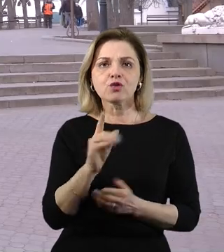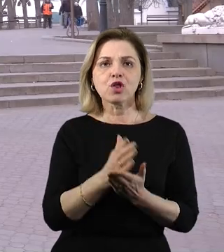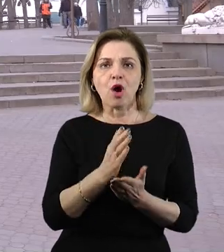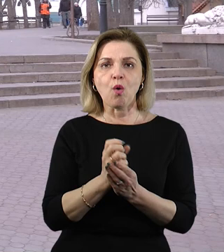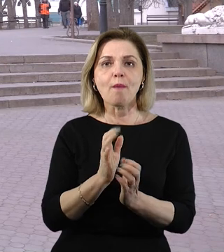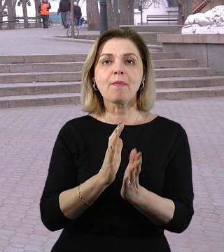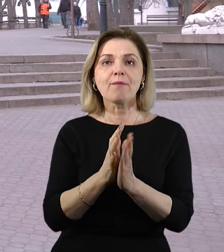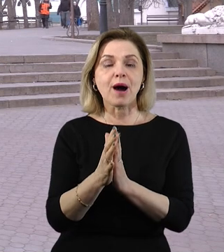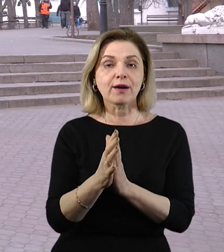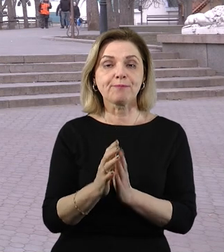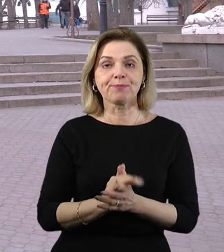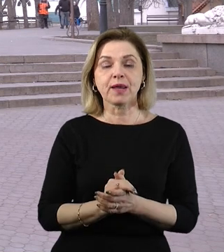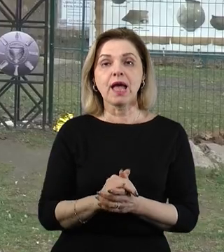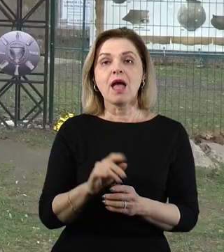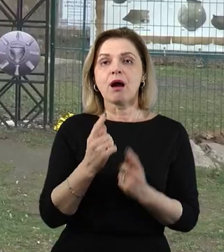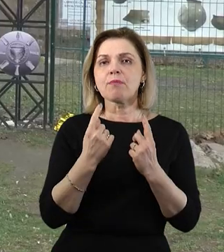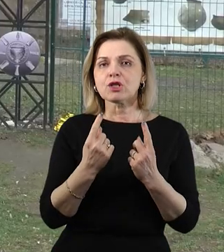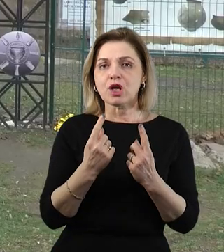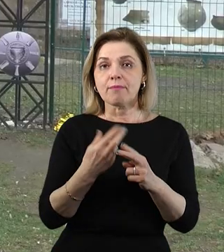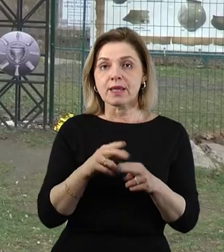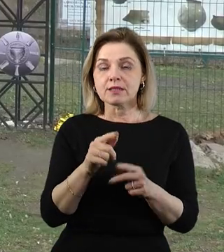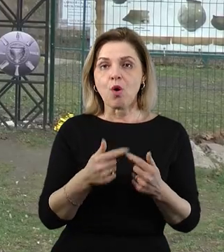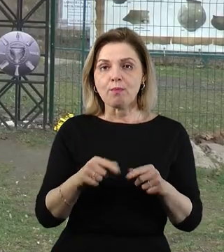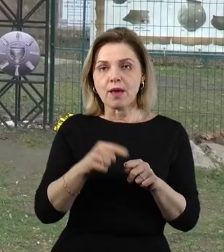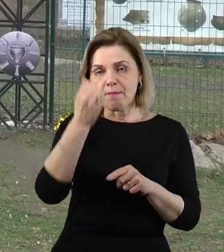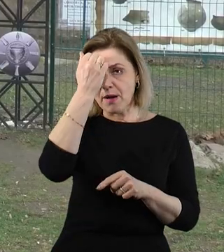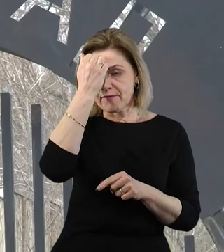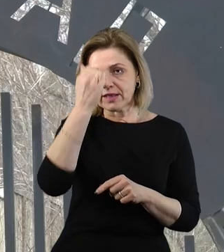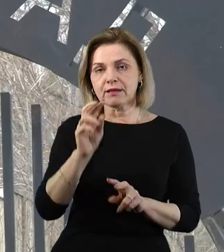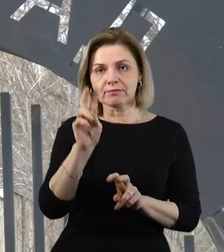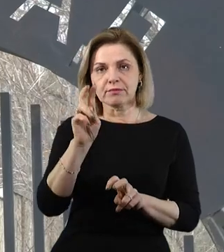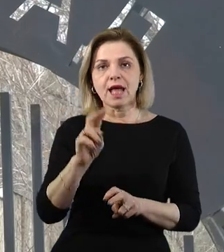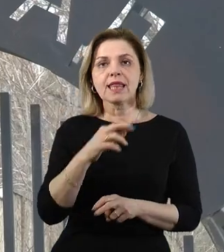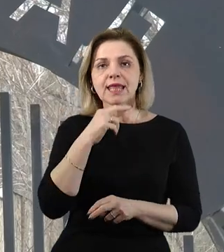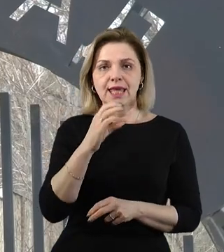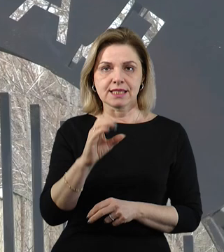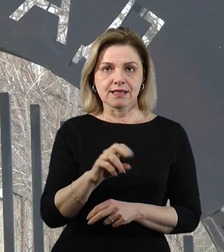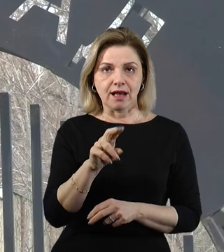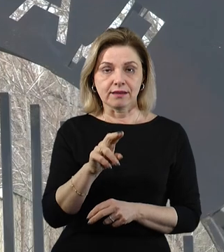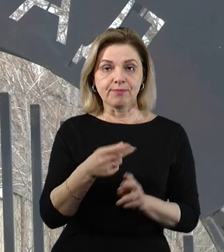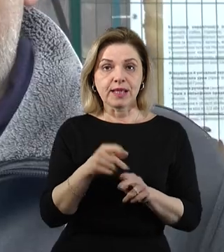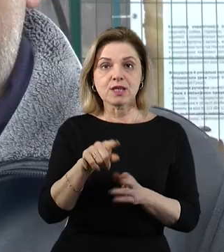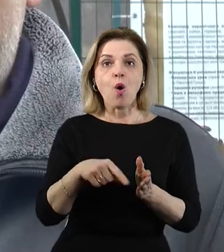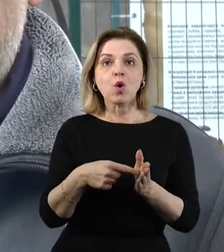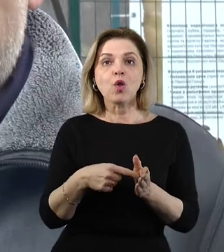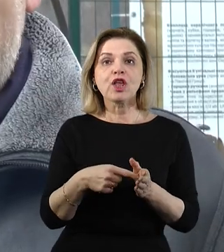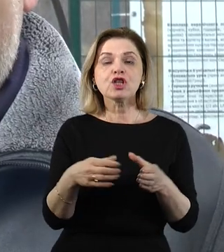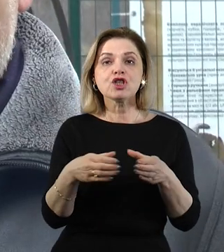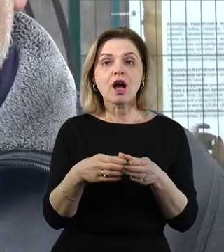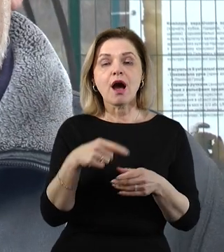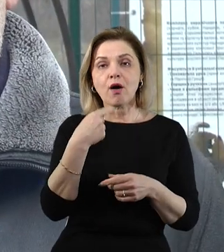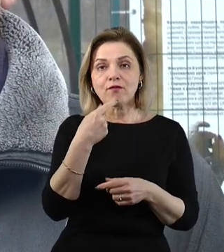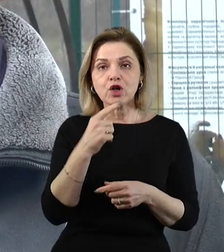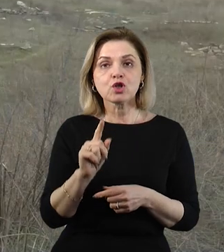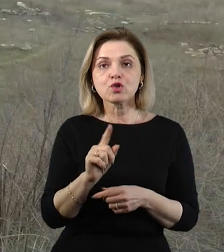Каштанового скверу. Наймасштабніший з цих об'єктів – пам'ятка археології «Городище Дикий сад». Керівник досліджень «Городище» Кирило Горбенко